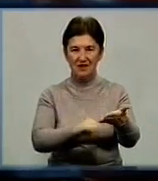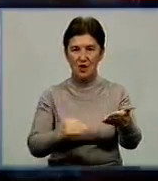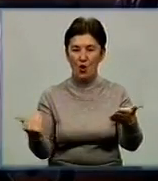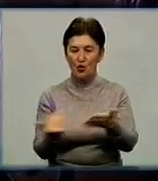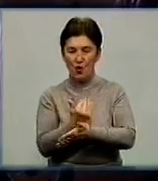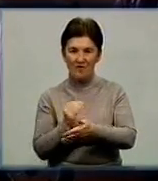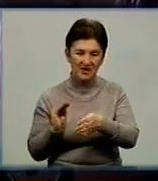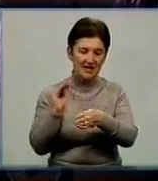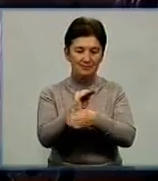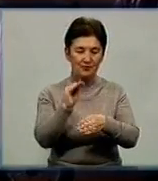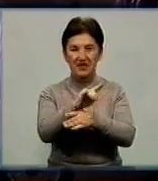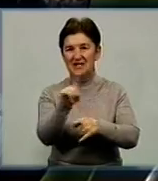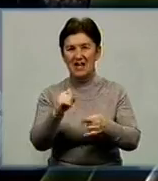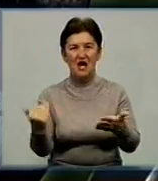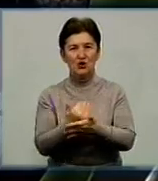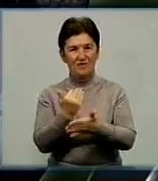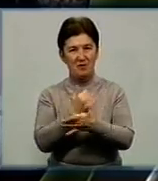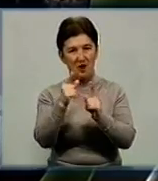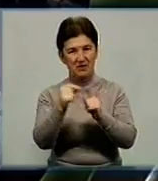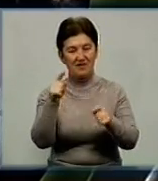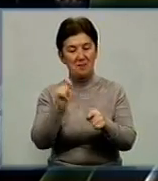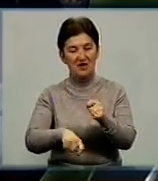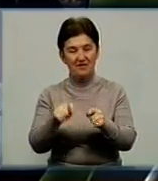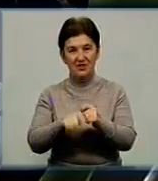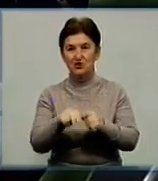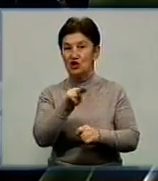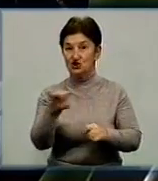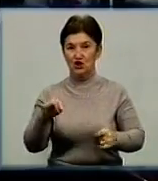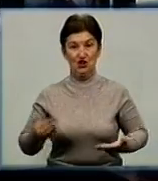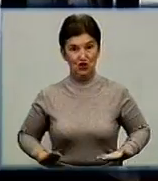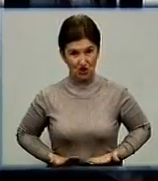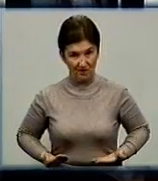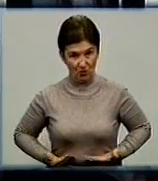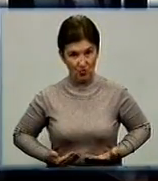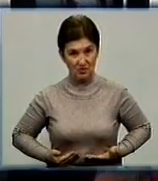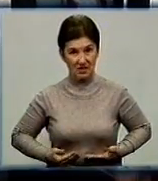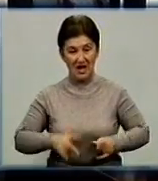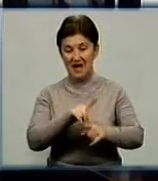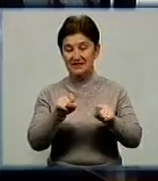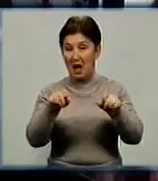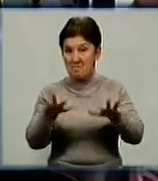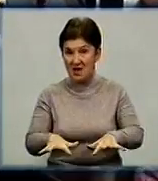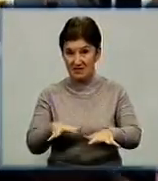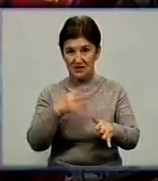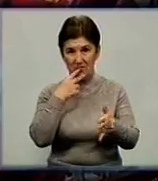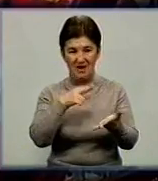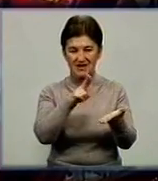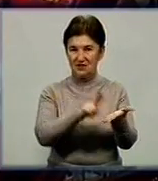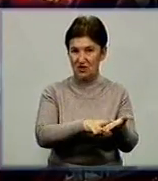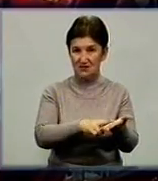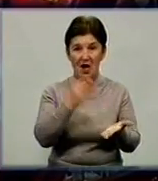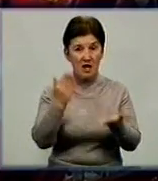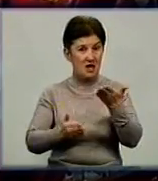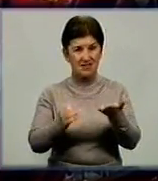за новими правилами. Міграційна служба перевірятиме, чи живуть переселенці на замісцем реєстрації. Якщо інформація не